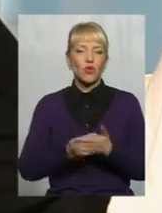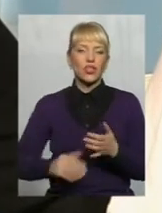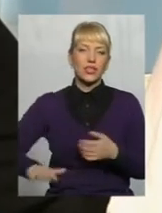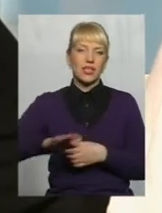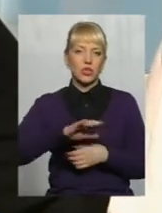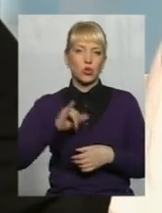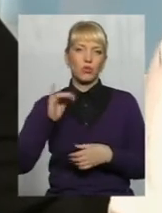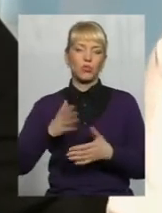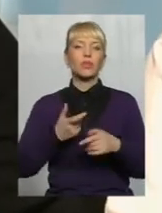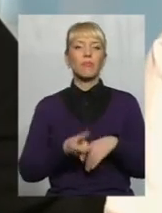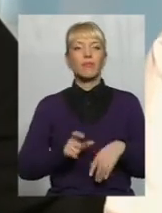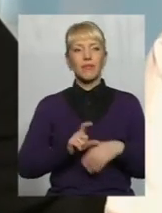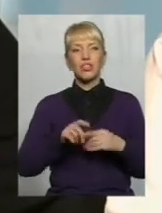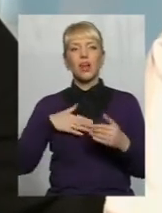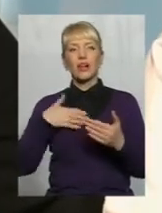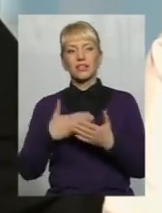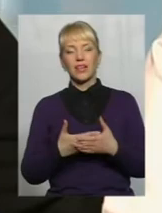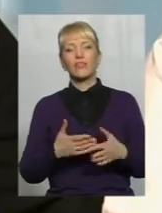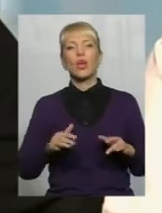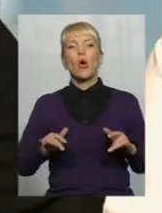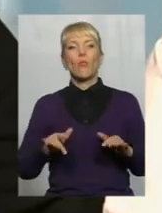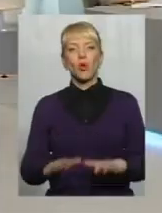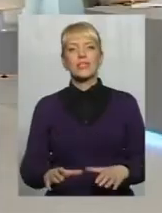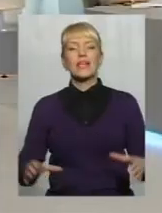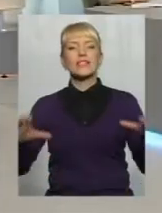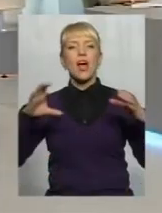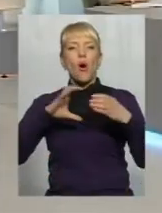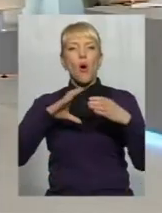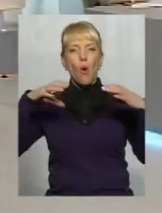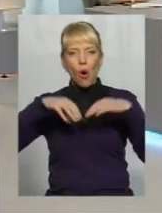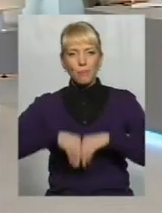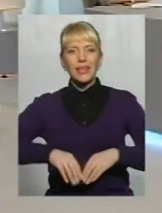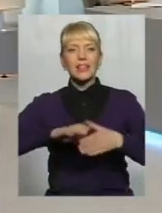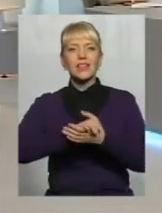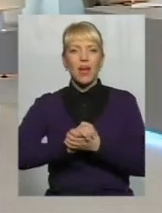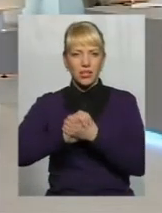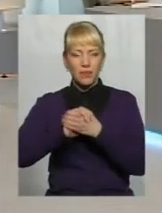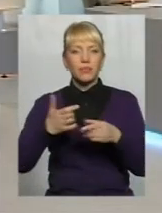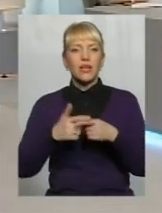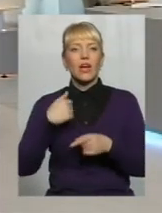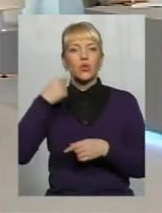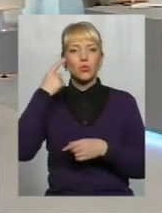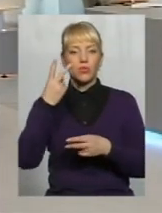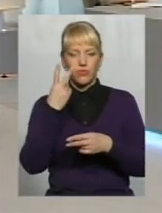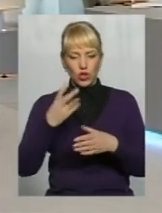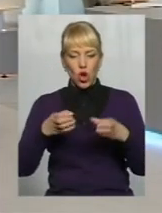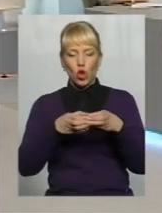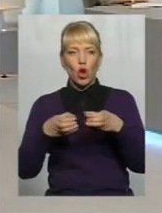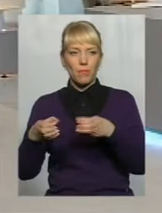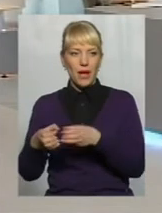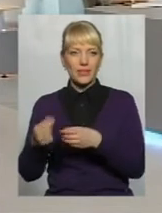що будуть більш активно йти на процес об'єднання Чесно кажучи, і я так само очікую, що Ну принаймні за дві громади, я вже знаю,